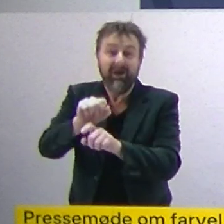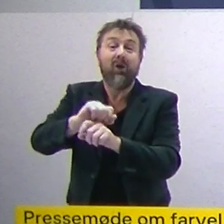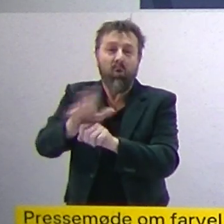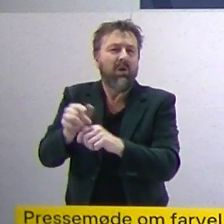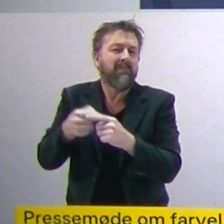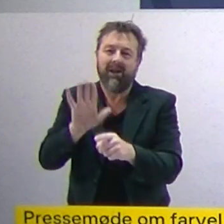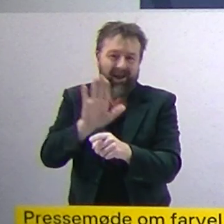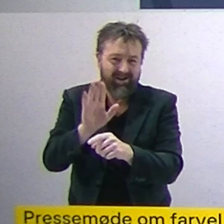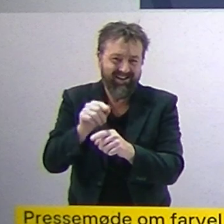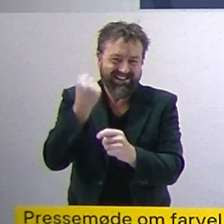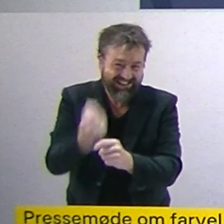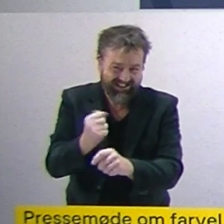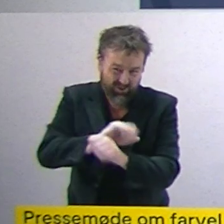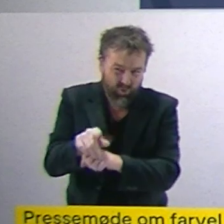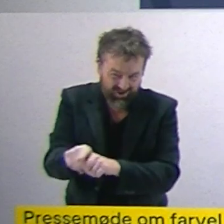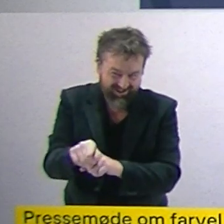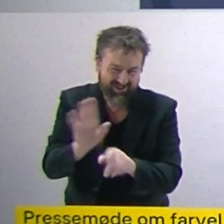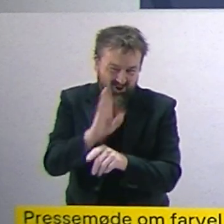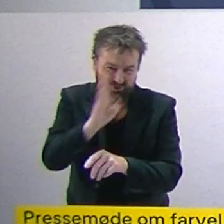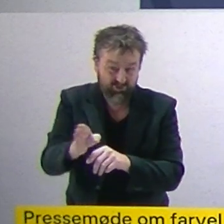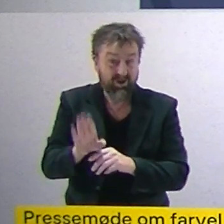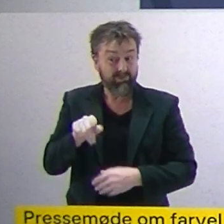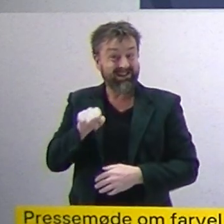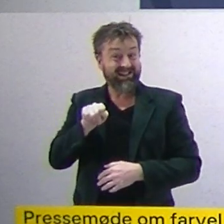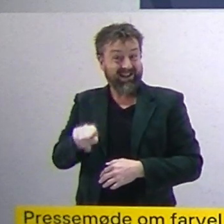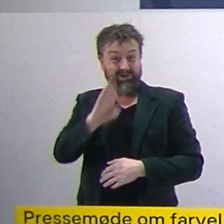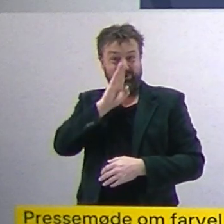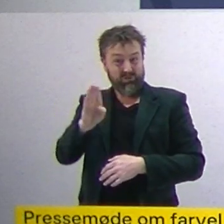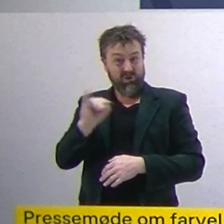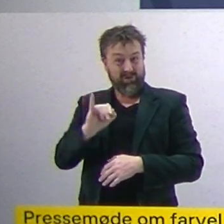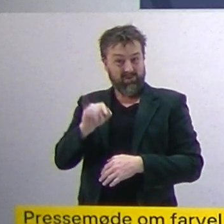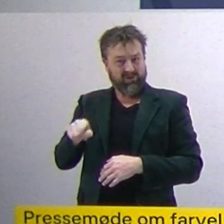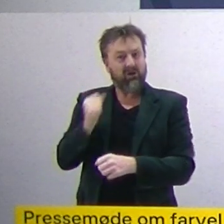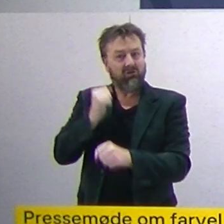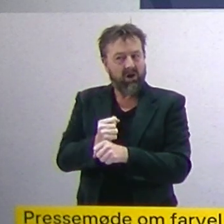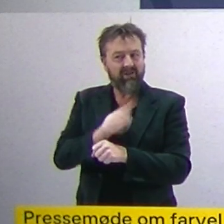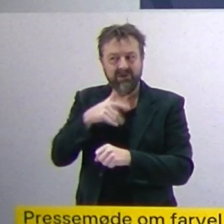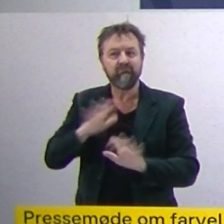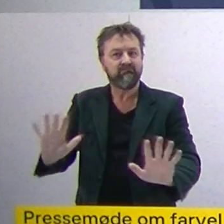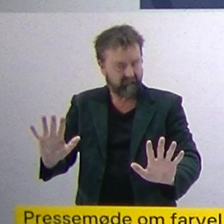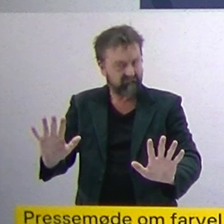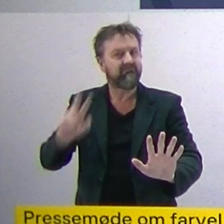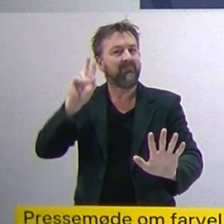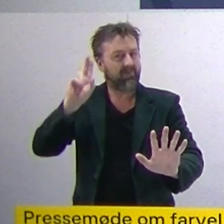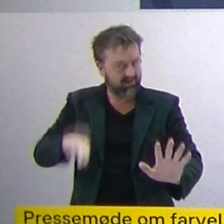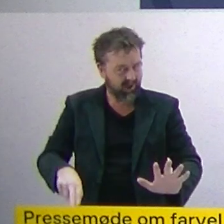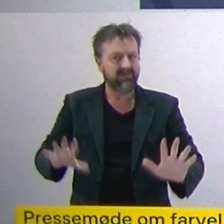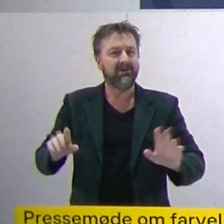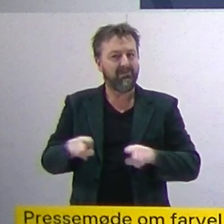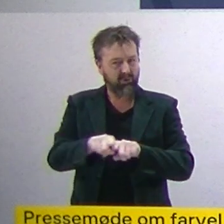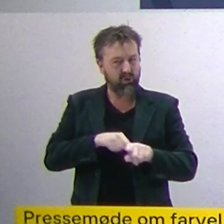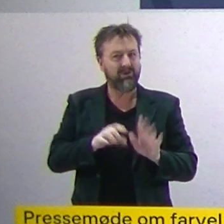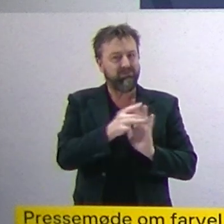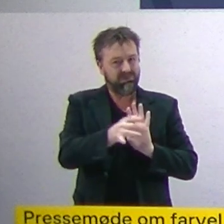Det er også nyt. Og det er den kæmpe høj immunitet, som gør, at vi nu kan slække for det igen. Fordi vi har så få uvaksinigheder, fordi vi har den høje